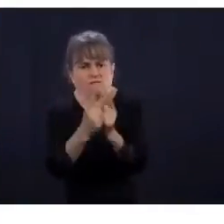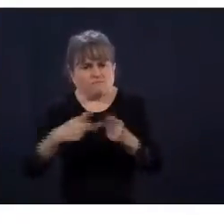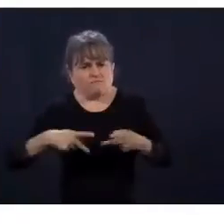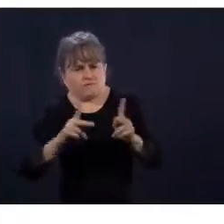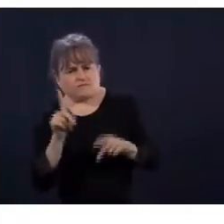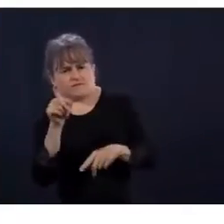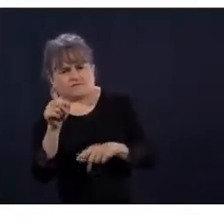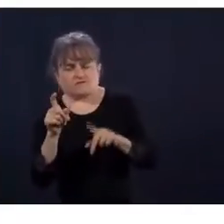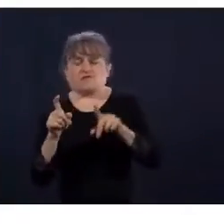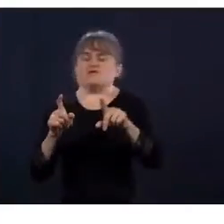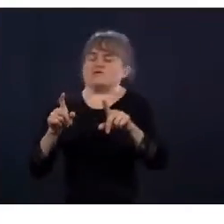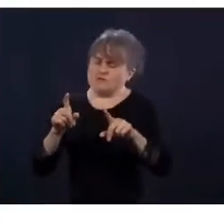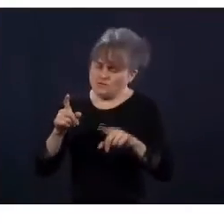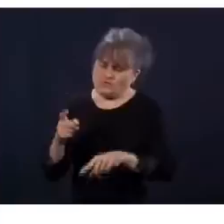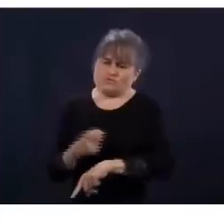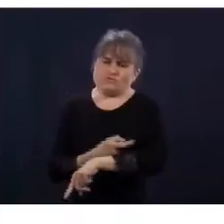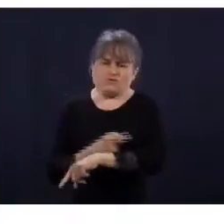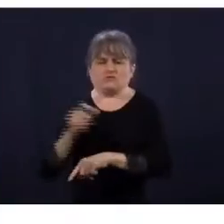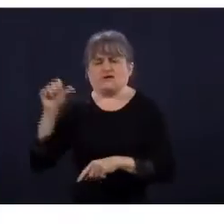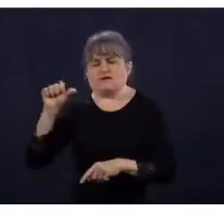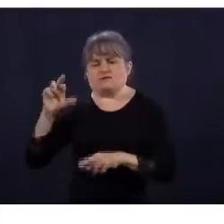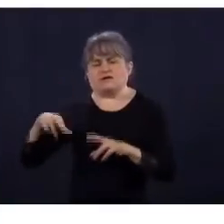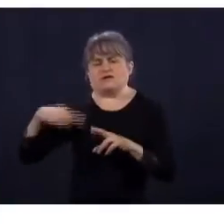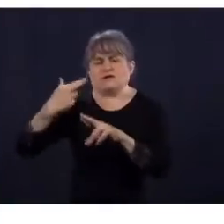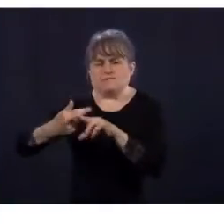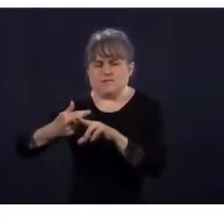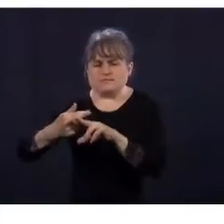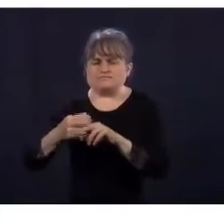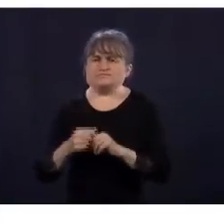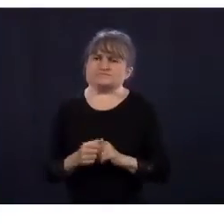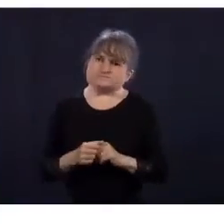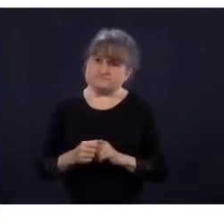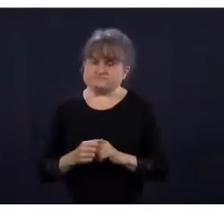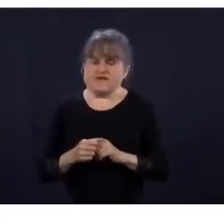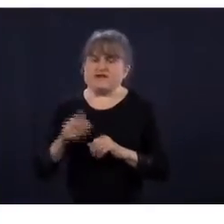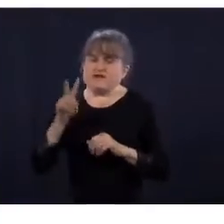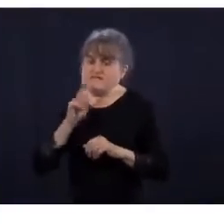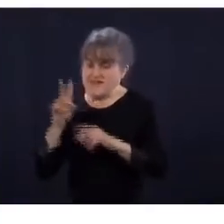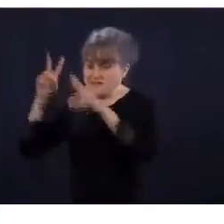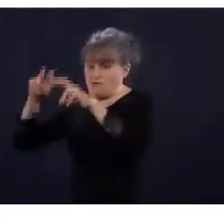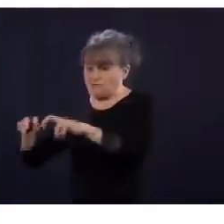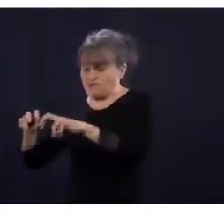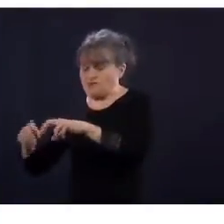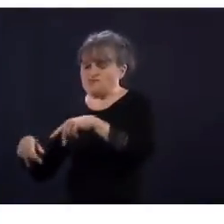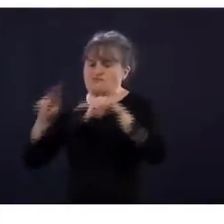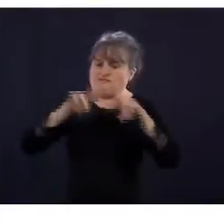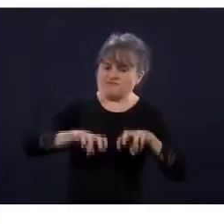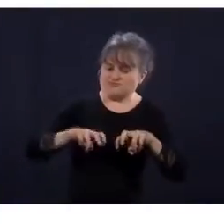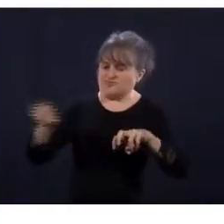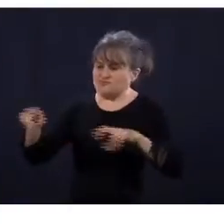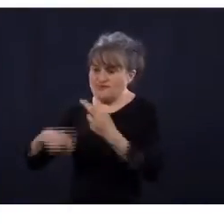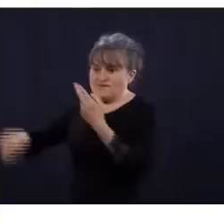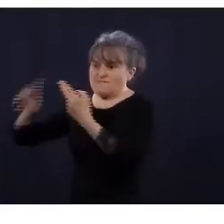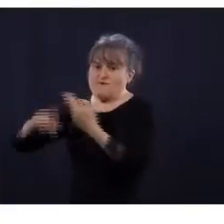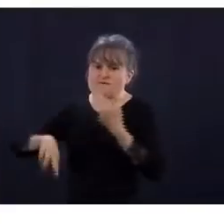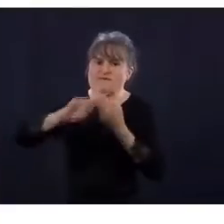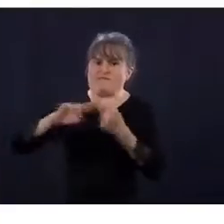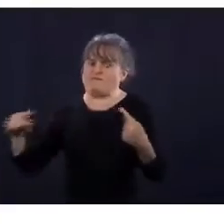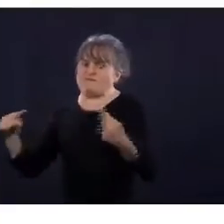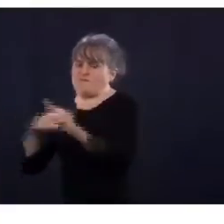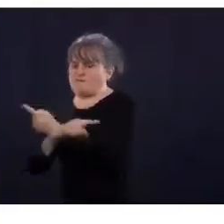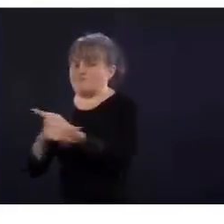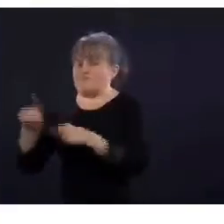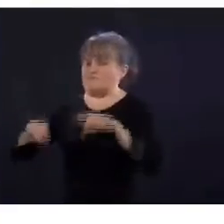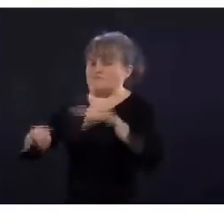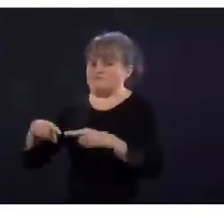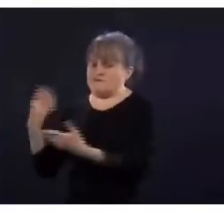les confirmations ou plusieurs études contrôlées et qu'on pourra avoir la robustesse, on verra qu'est-ce qu'on en fait. À court terme, je